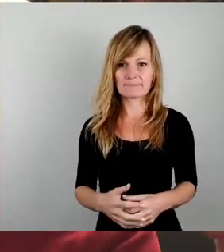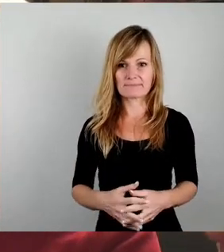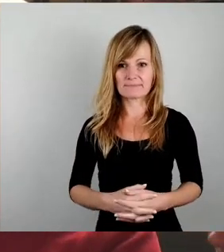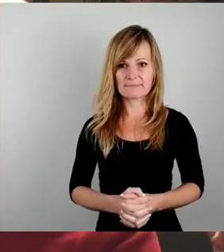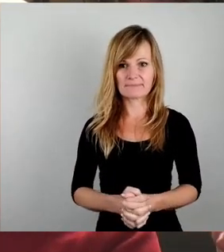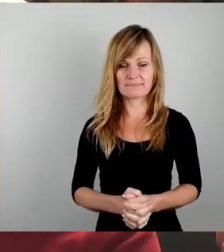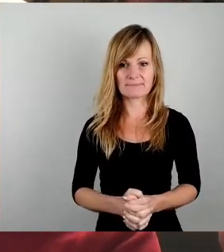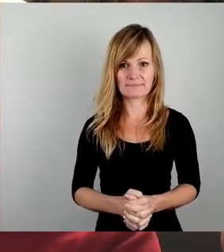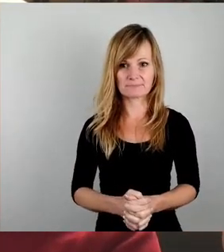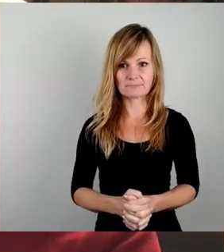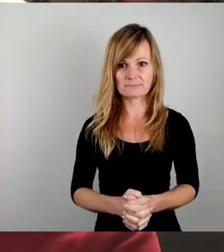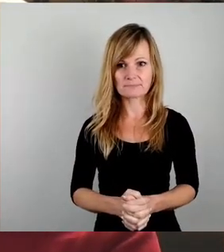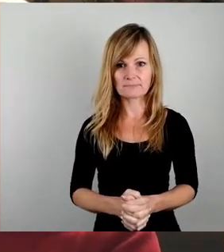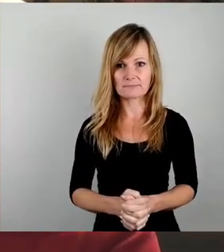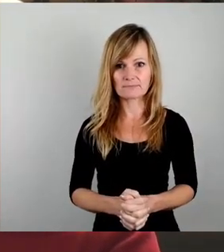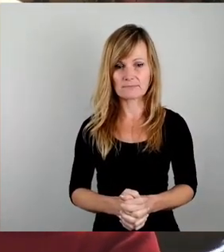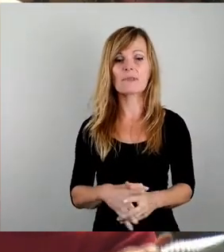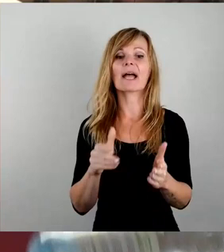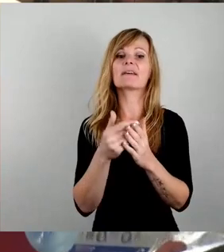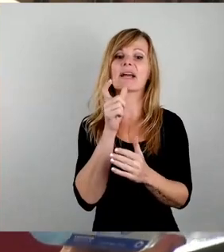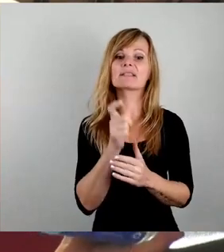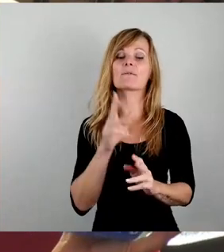So, eine weitere Wortmeldung, Herr Wirtz, bitteschön.